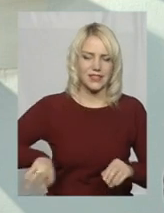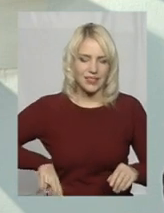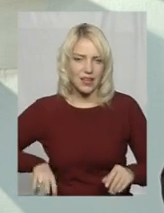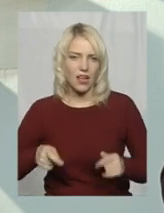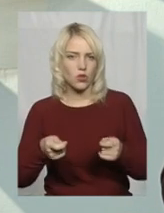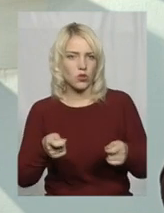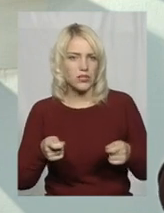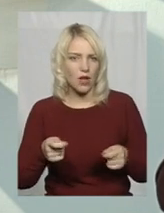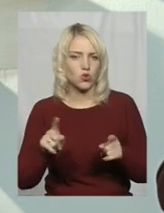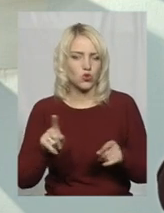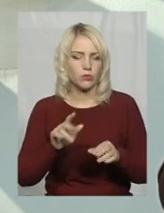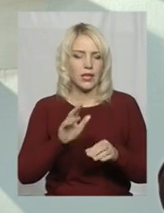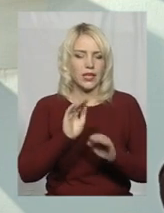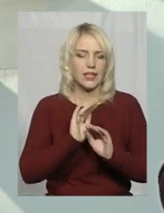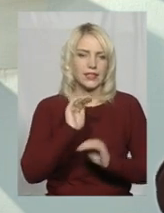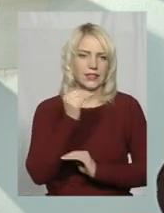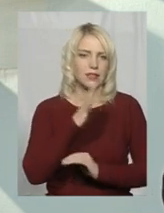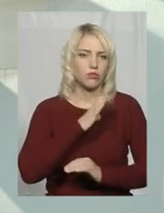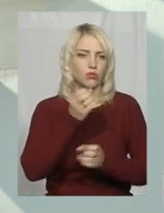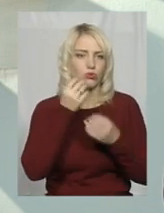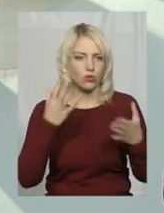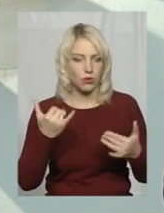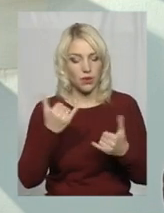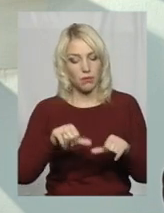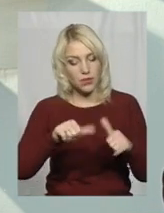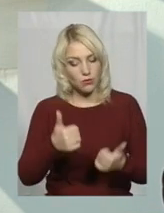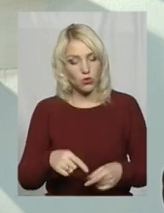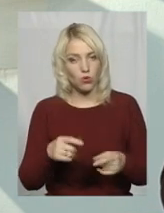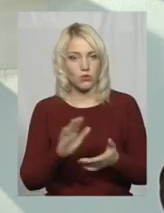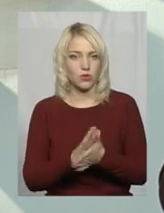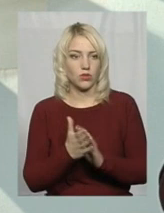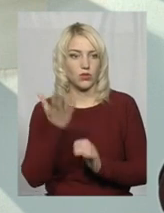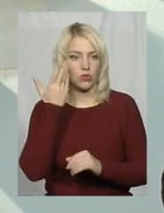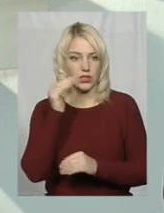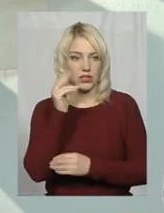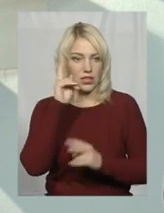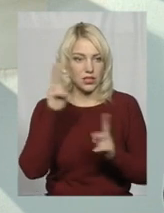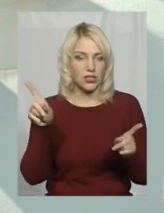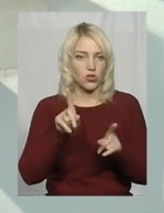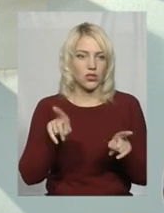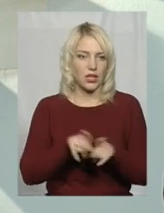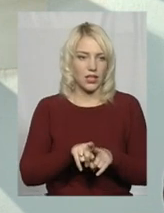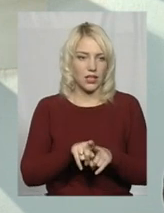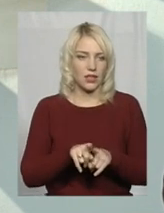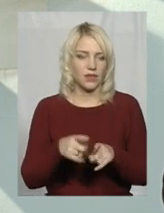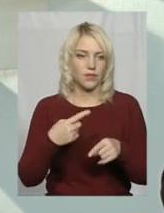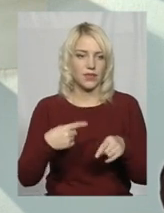аби дитині було добре. А тепер змоделюємо ситуацію. Коли дитина не знає, що це